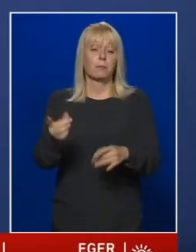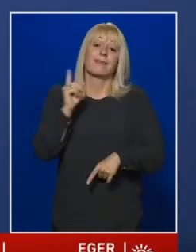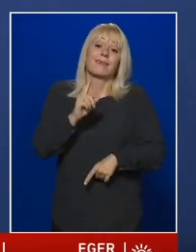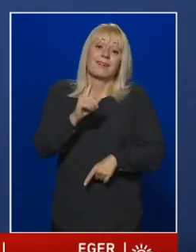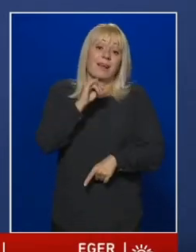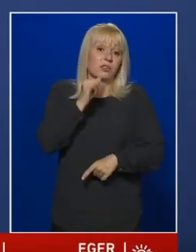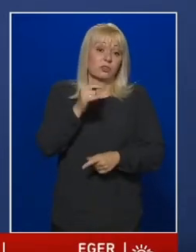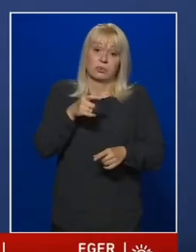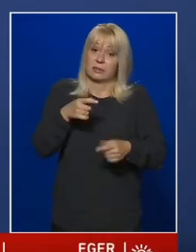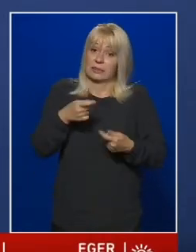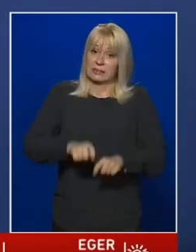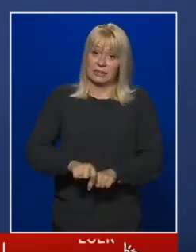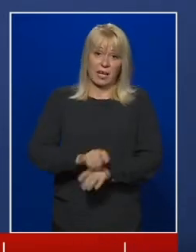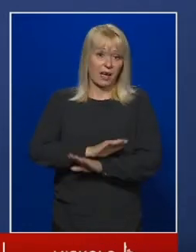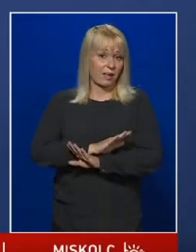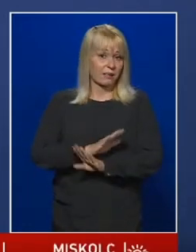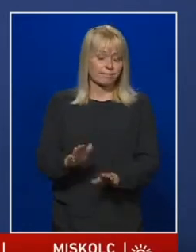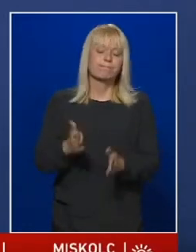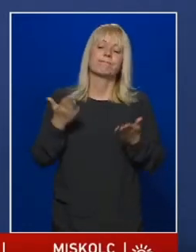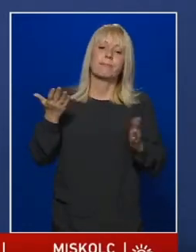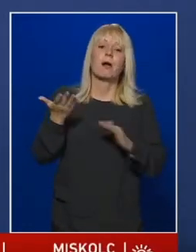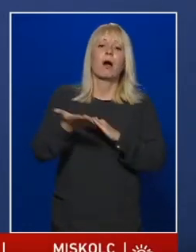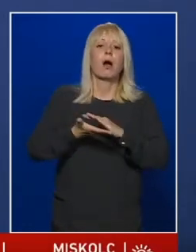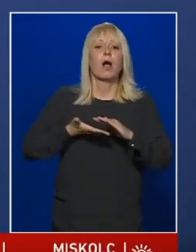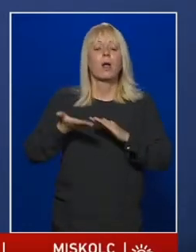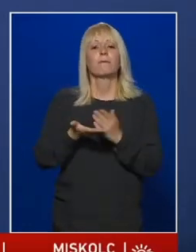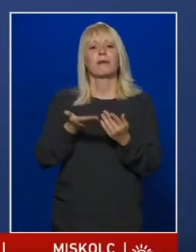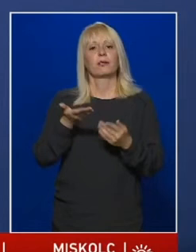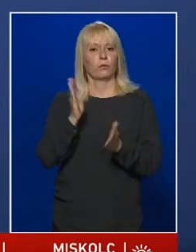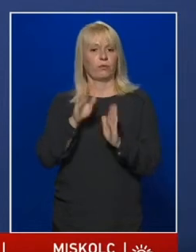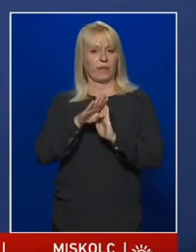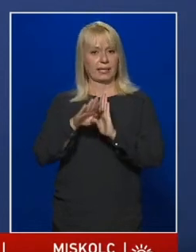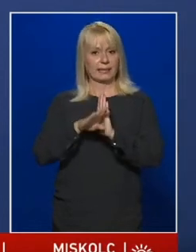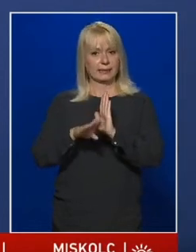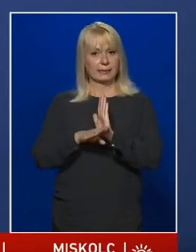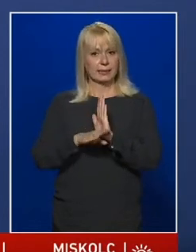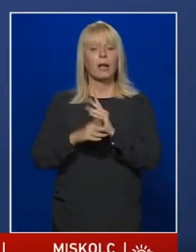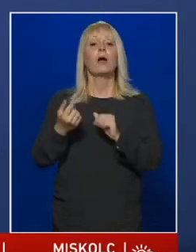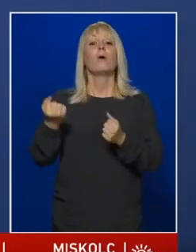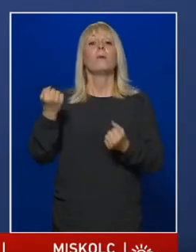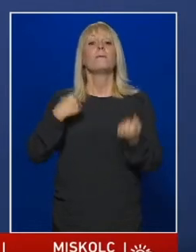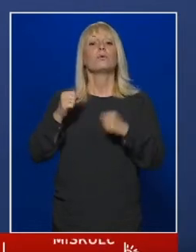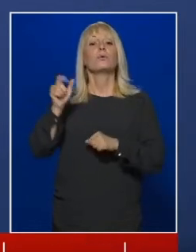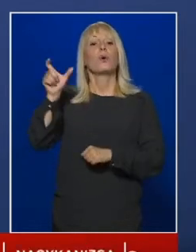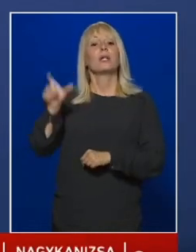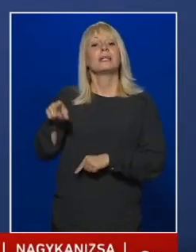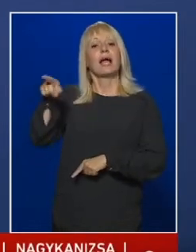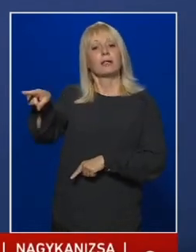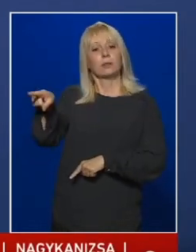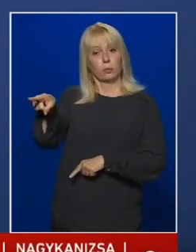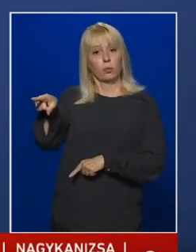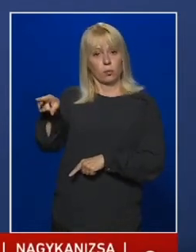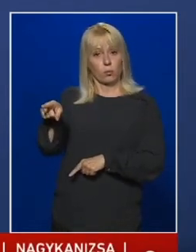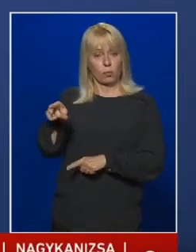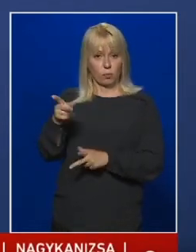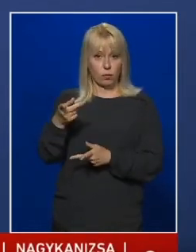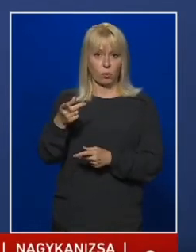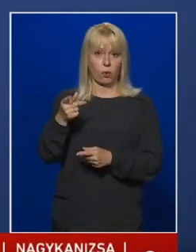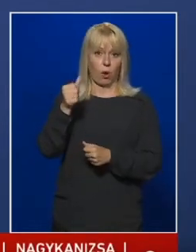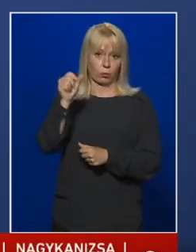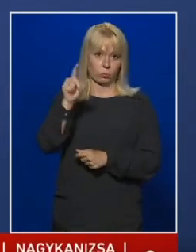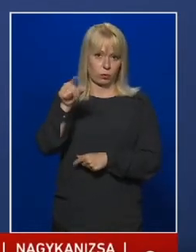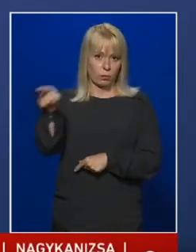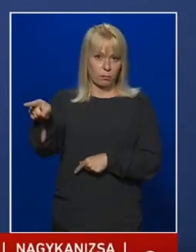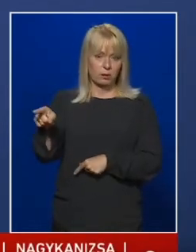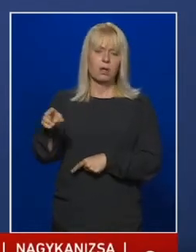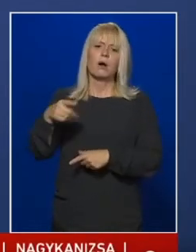nem kizárt. Tehát alapvető feltétel, hogy a működtetője ezeknek az automatáknak